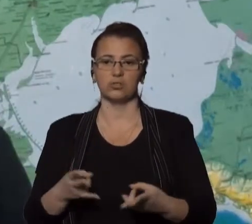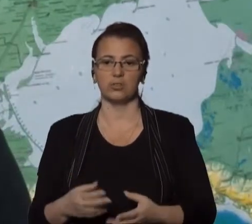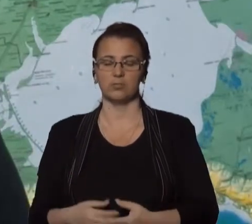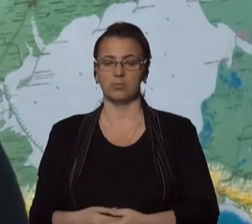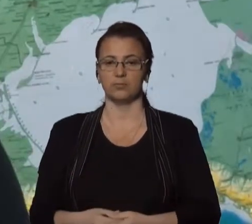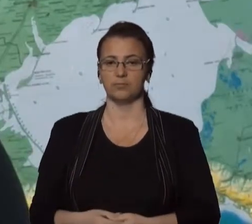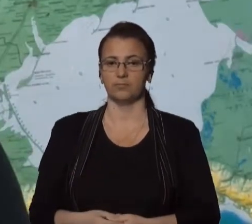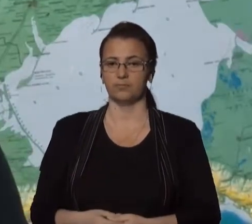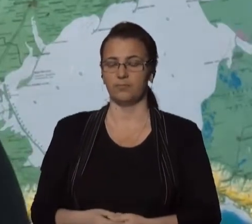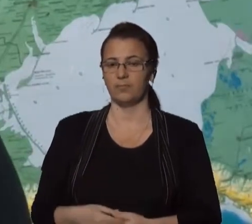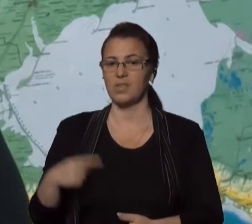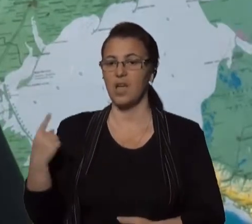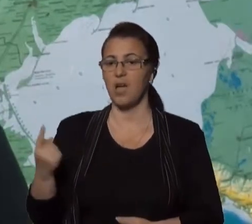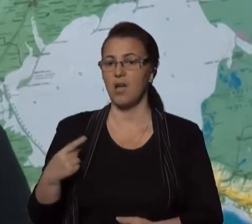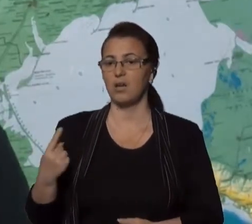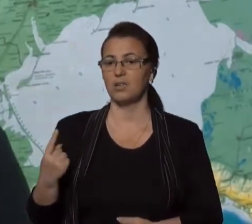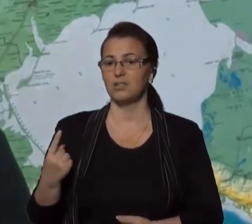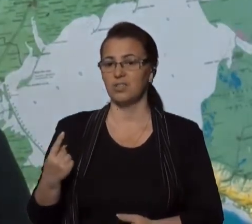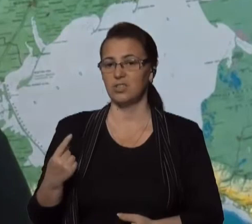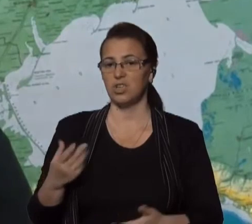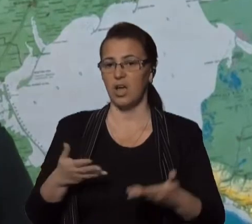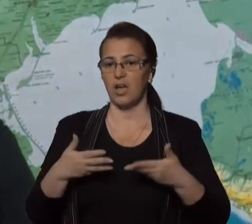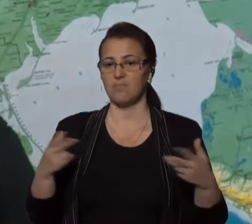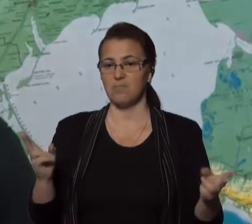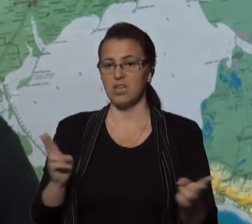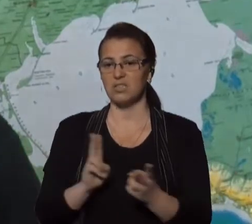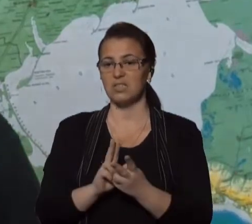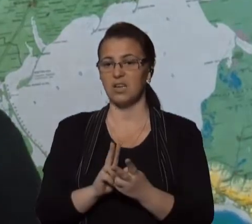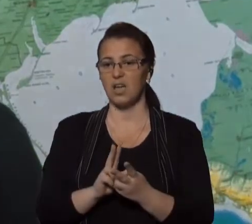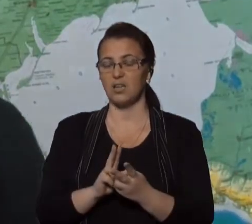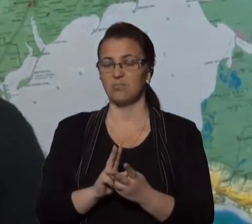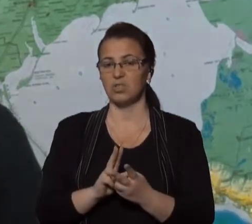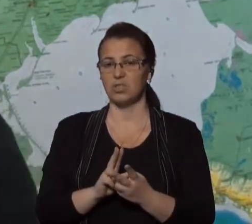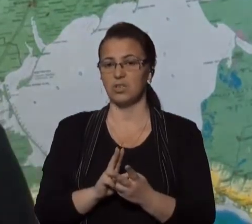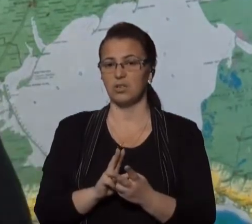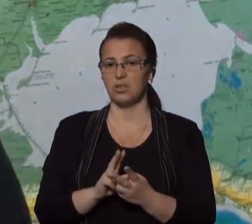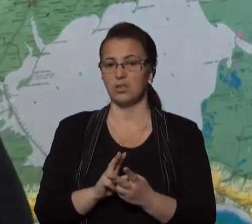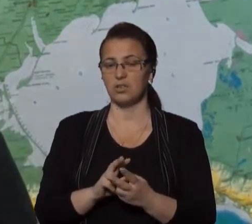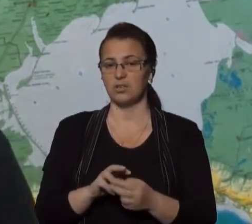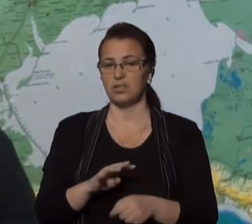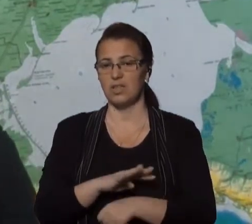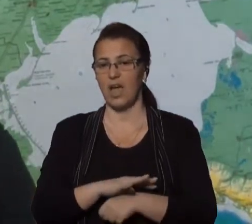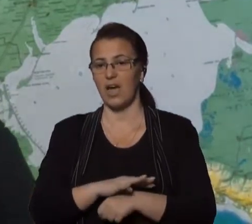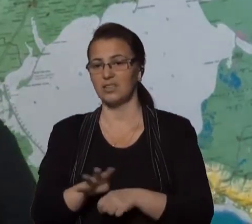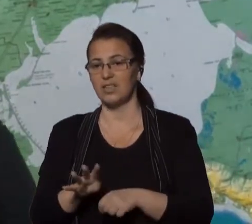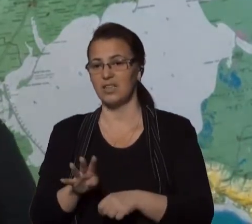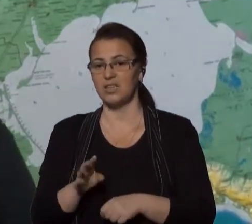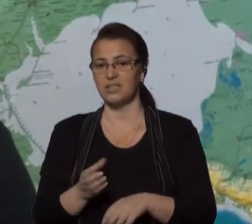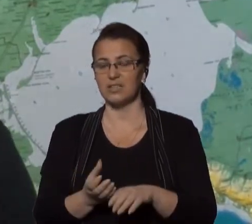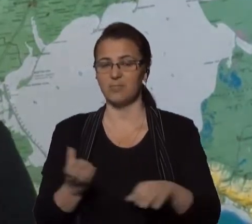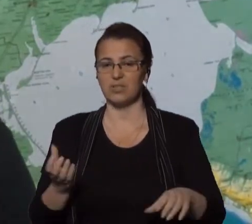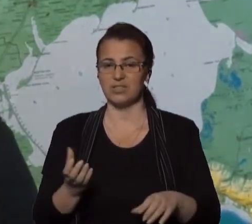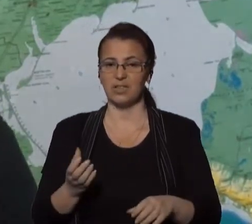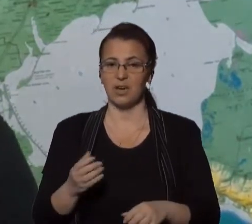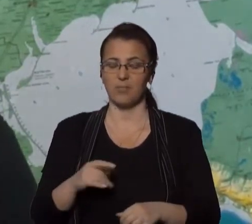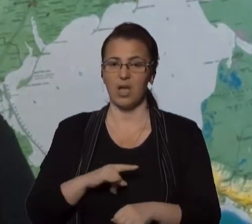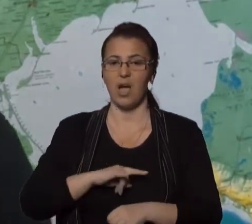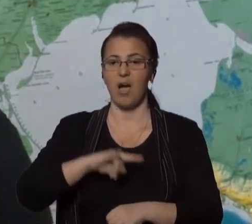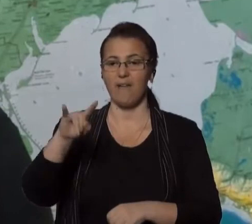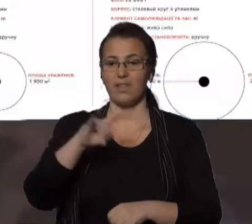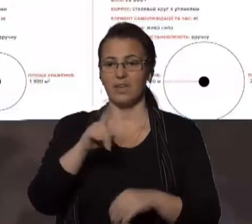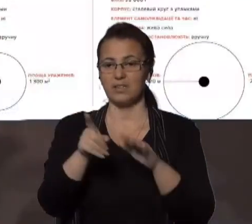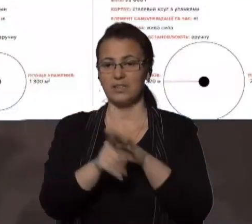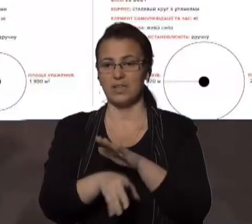Зазвичай ми стикаємося з артилерійськими снарядами, з авіаційними